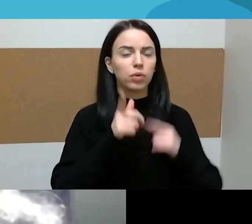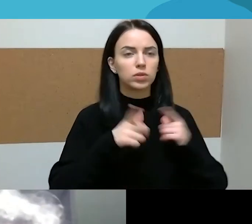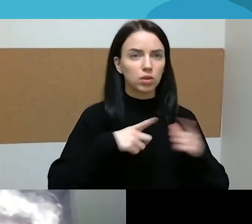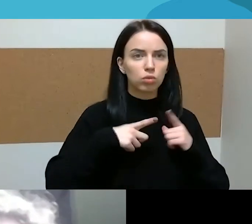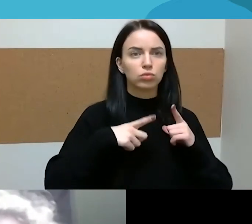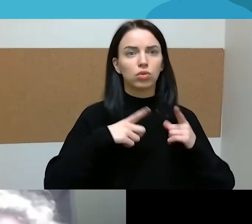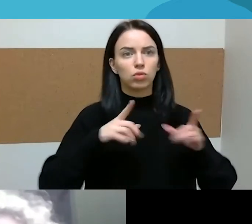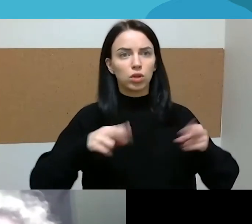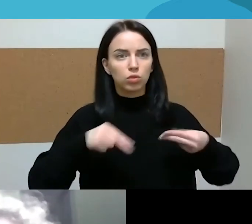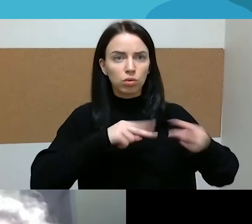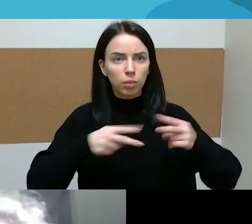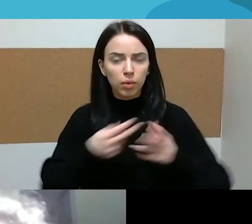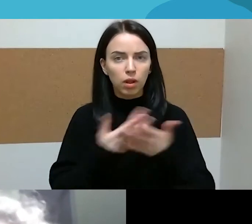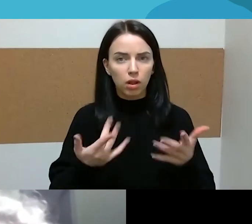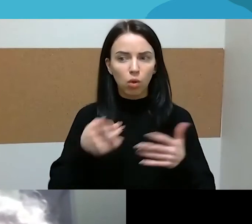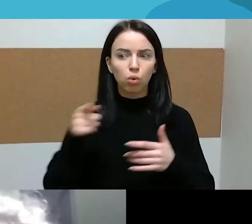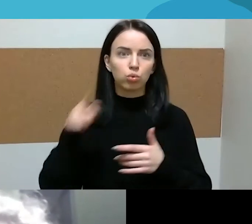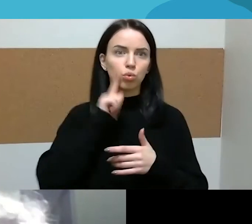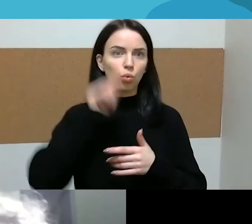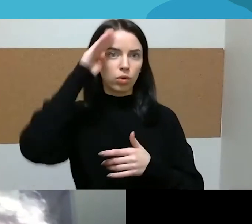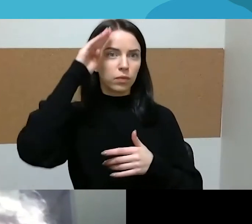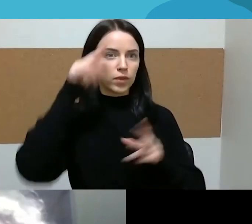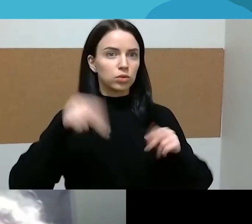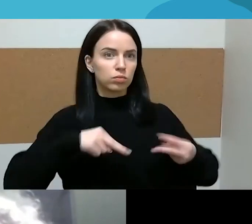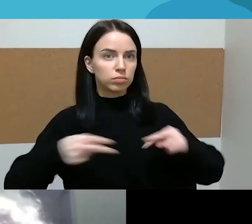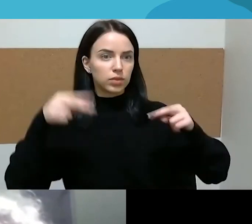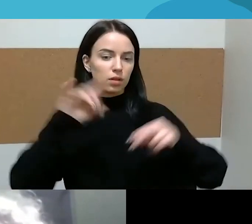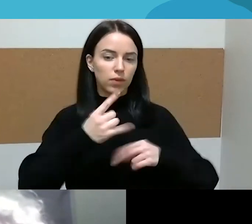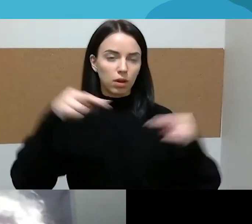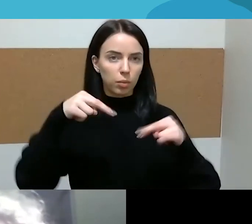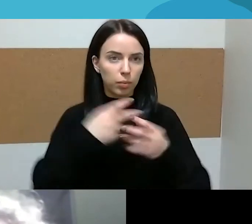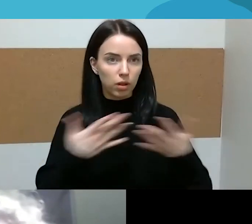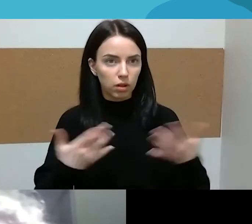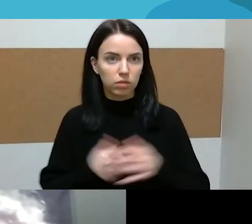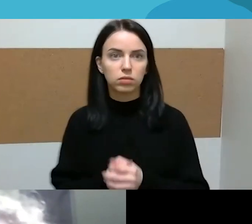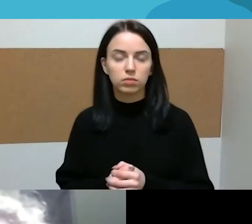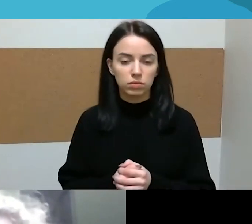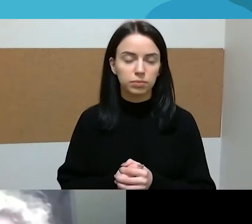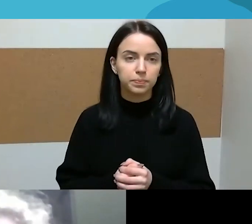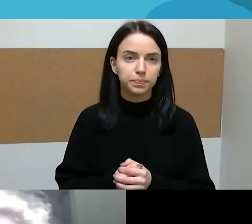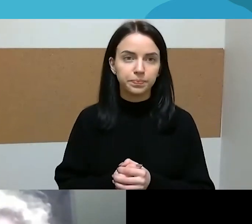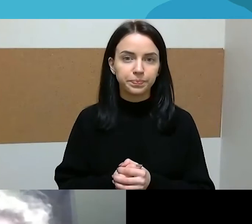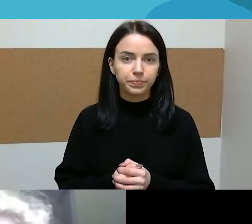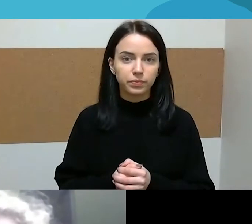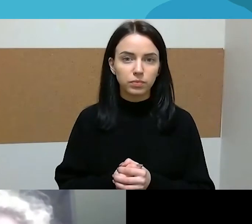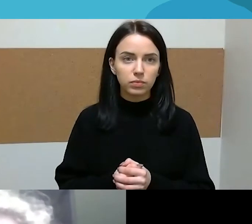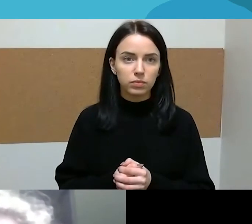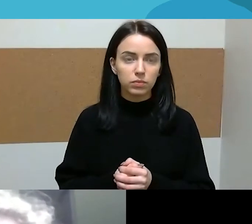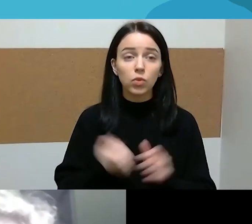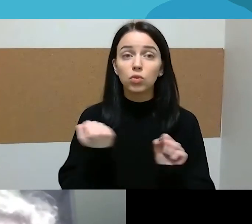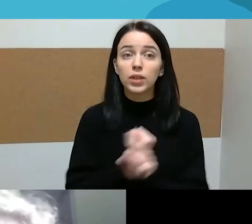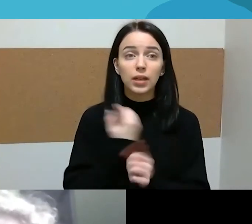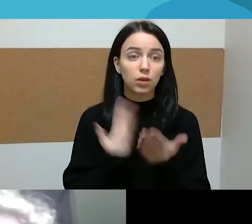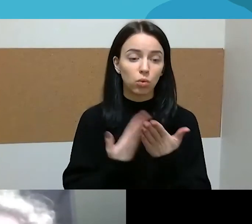čia sauskelė neskaitė. Tai o tam, kad ta spaudimas sumažėtų ir yra, imamasi tokių iniciatyvų. Nes kodėl jų reikia? Reikia